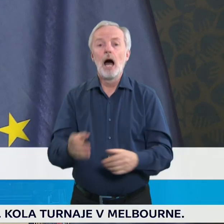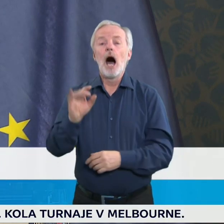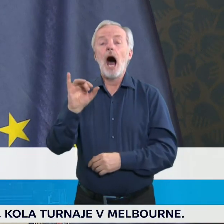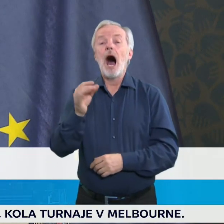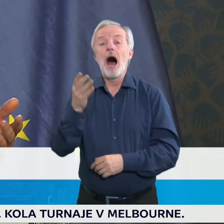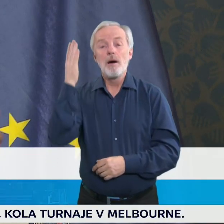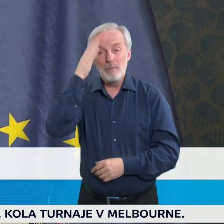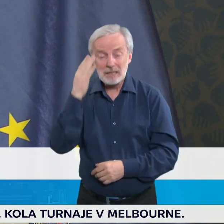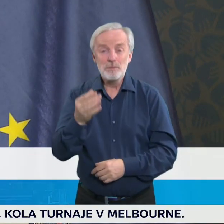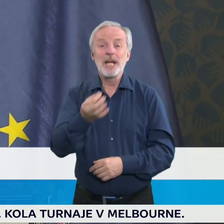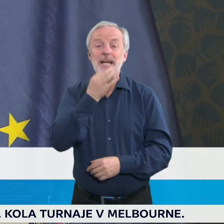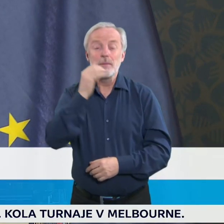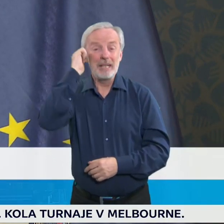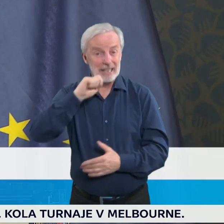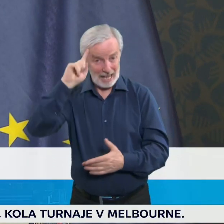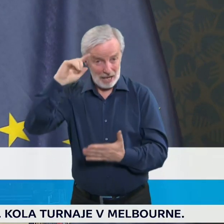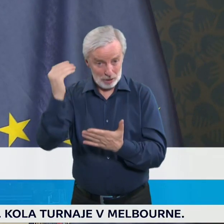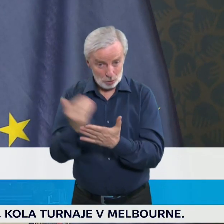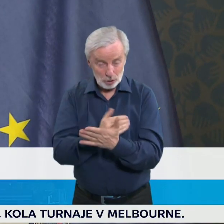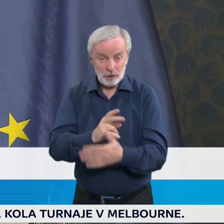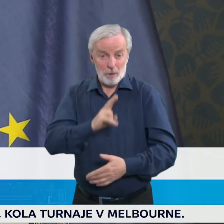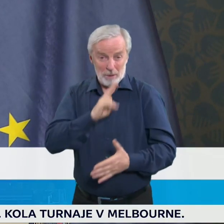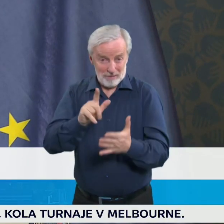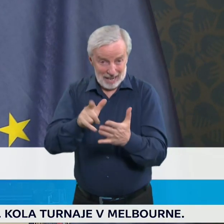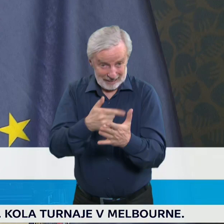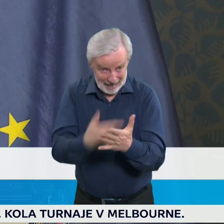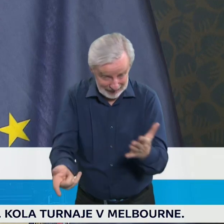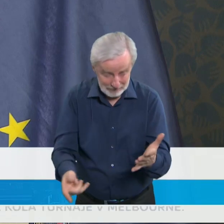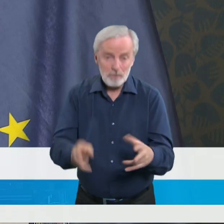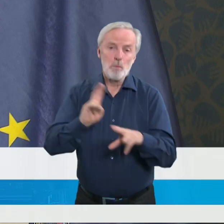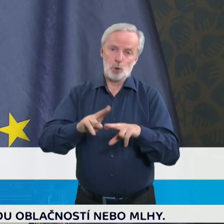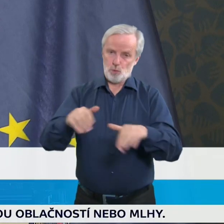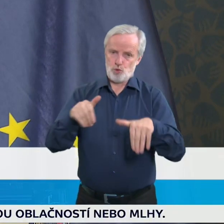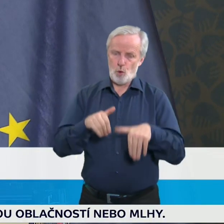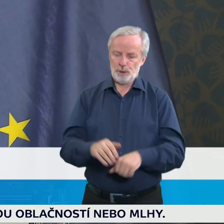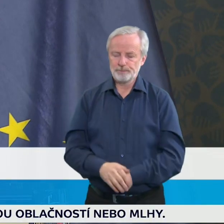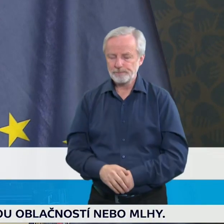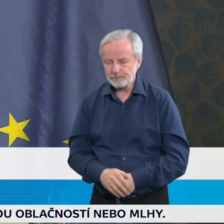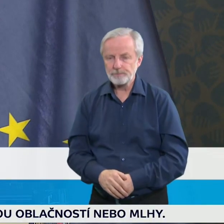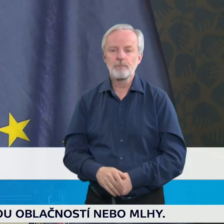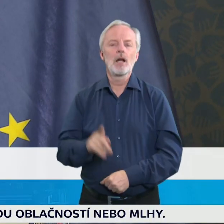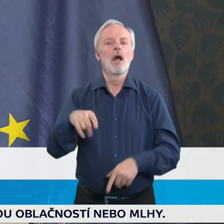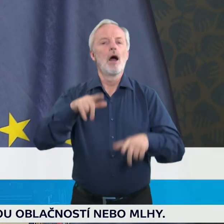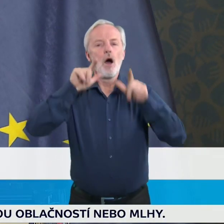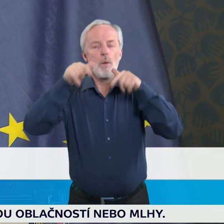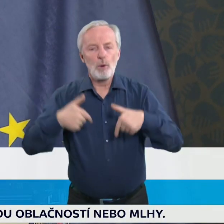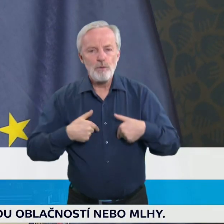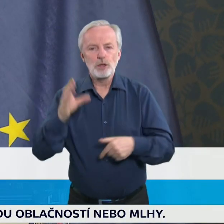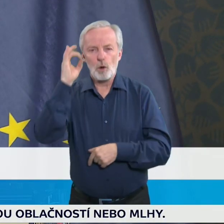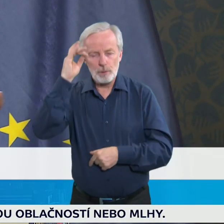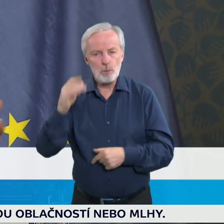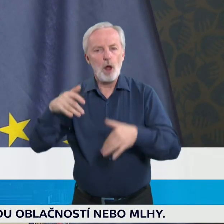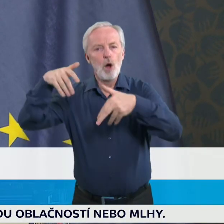není pravda, potom i jejich výzva bude asi méně naléhavá. Pan profesor Primula se účastní v různých jednání jako